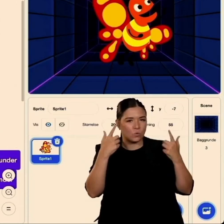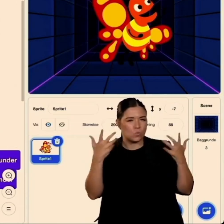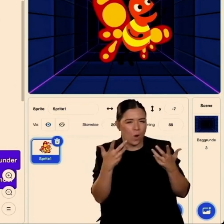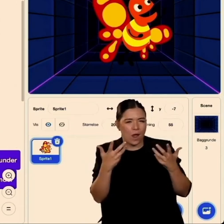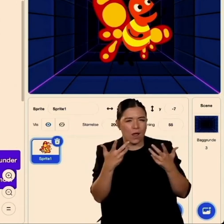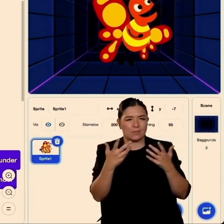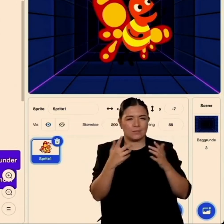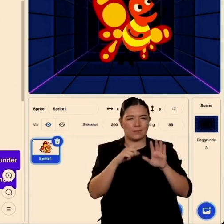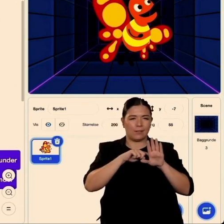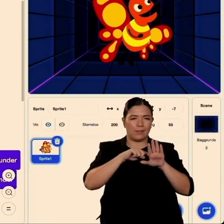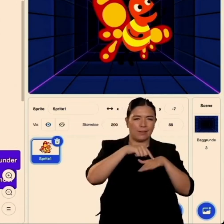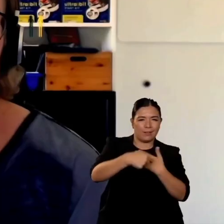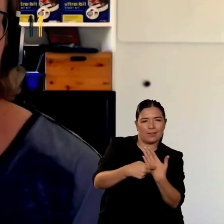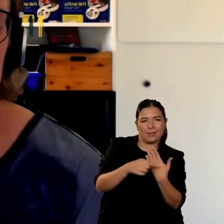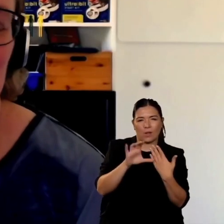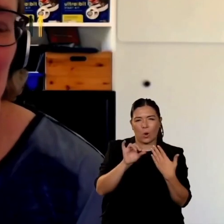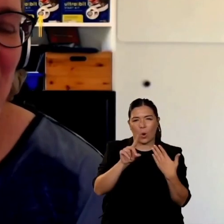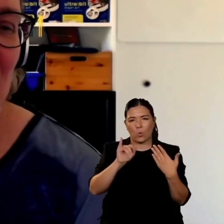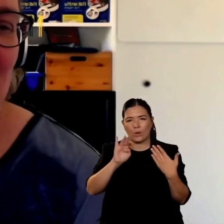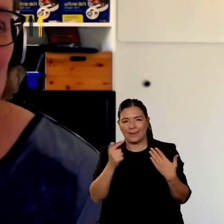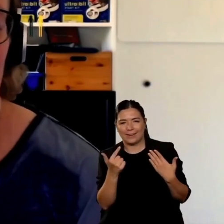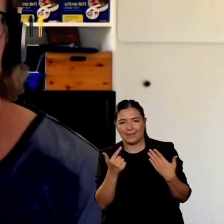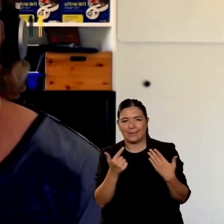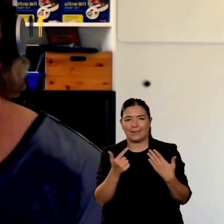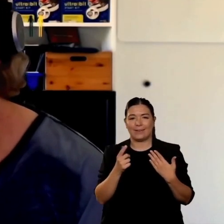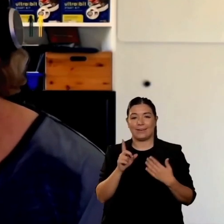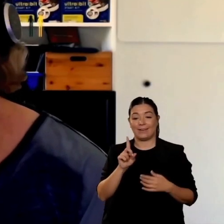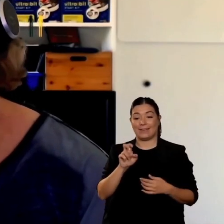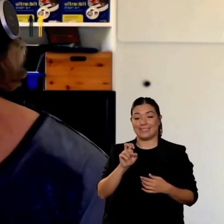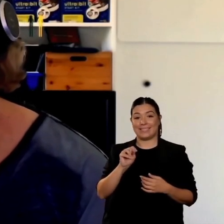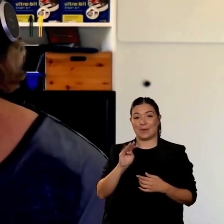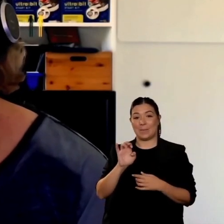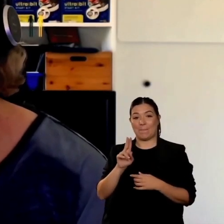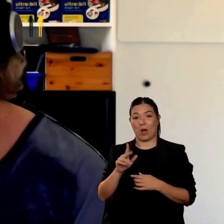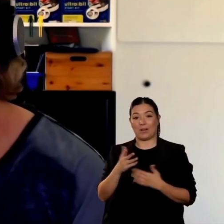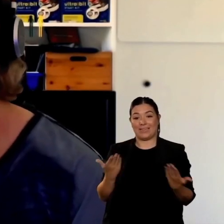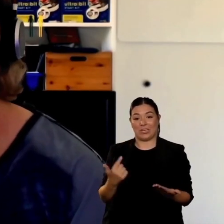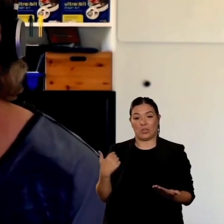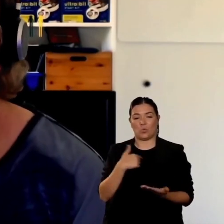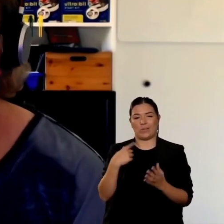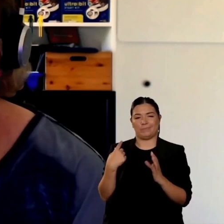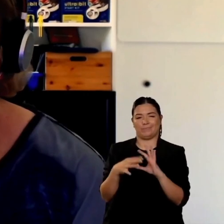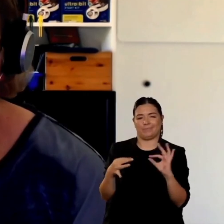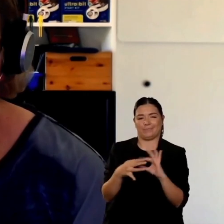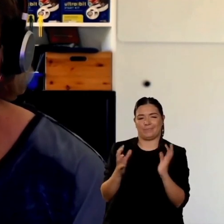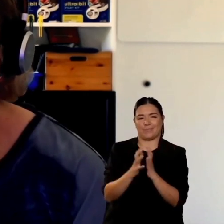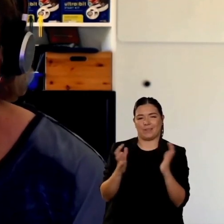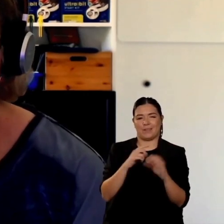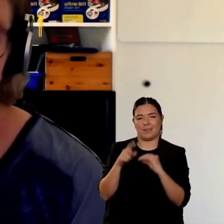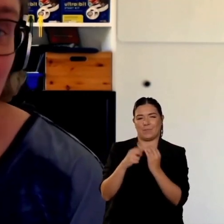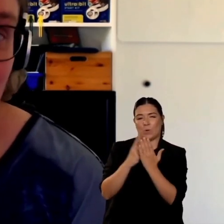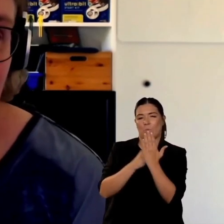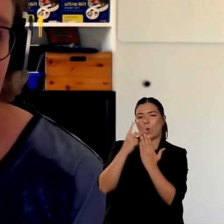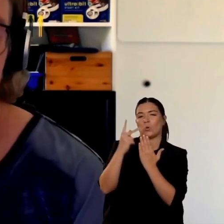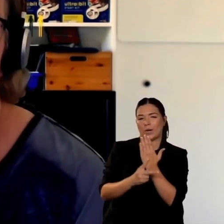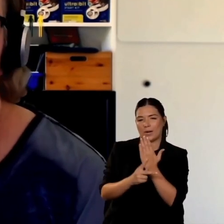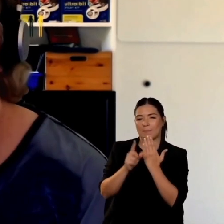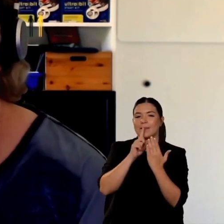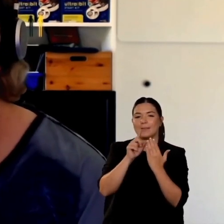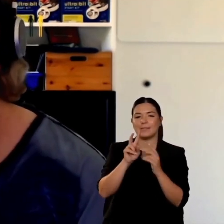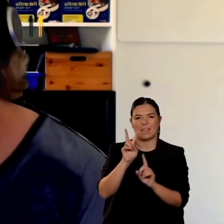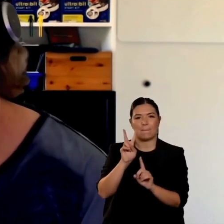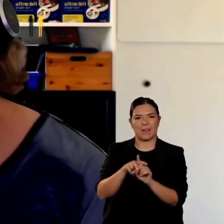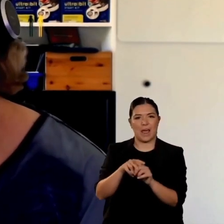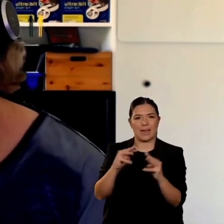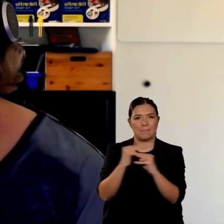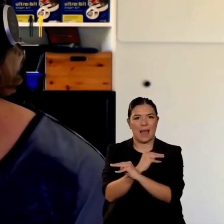applicare e che importante è poter imparare la tecnologia particolarmente quando parliamo della scienza scratch e pertanto